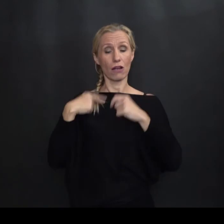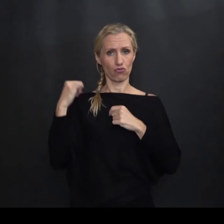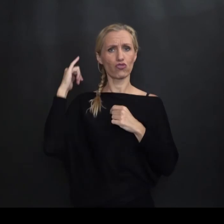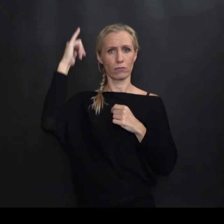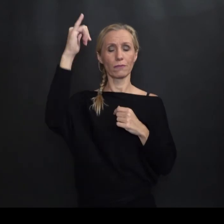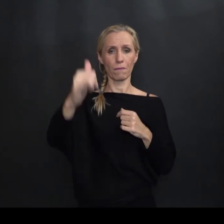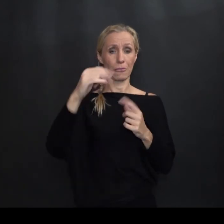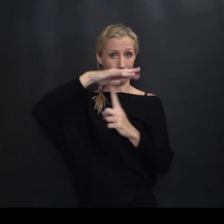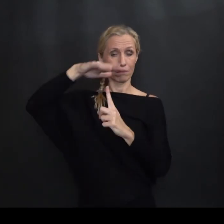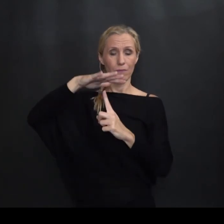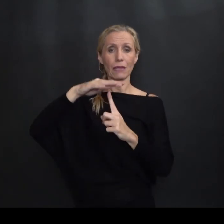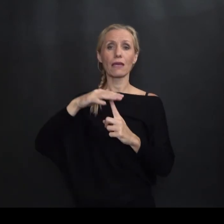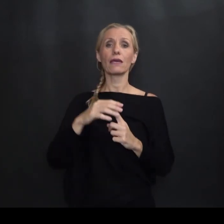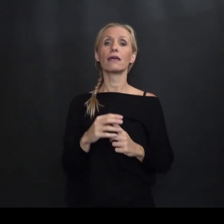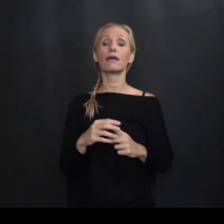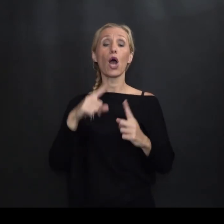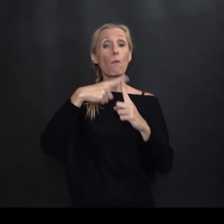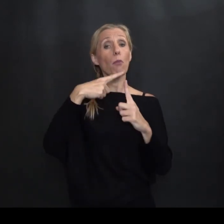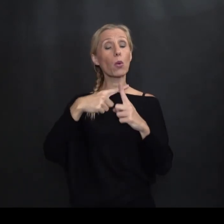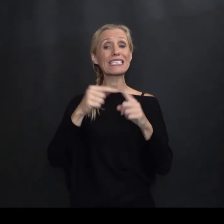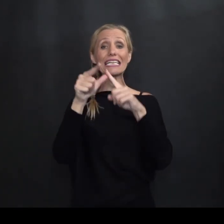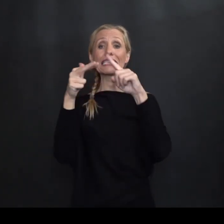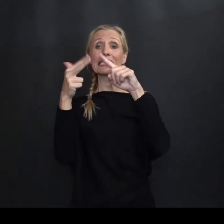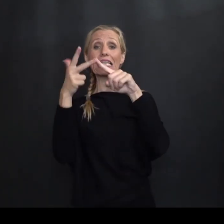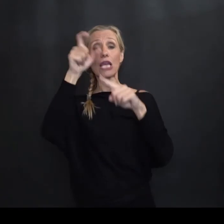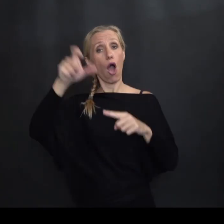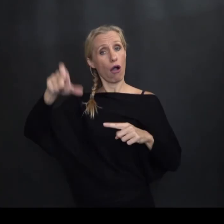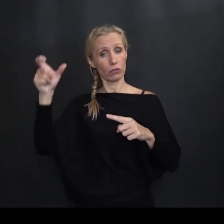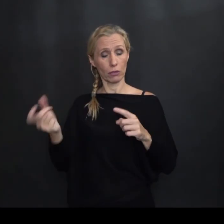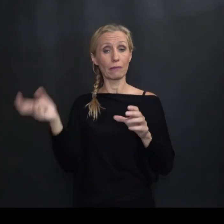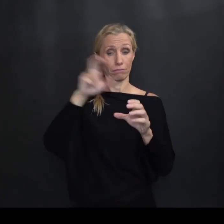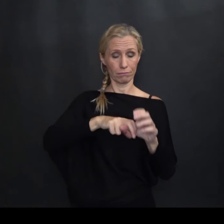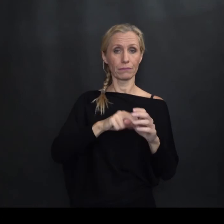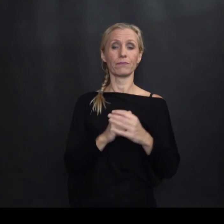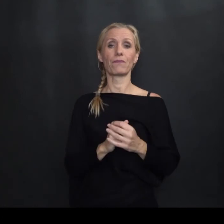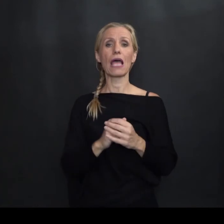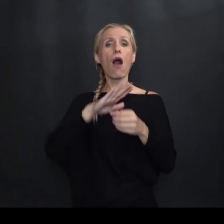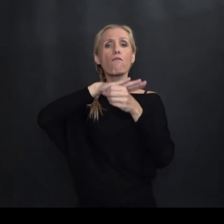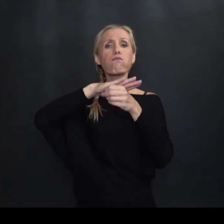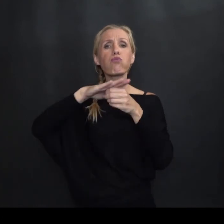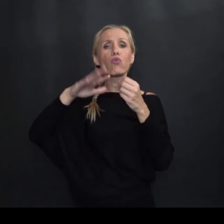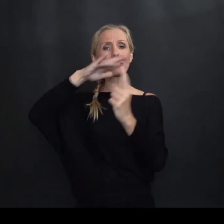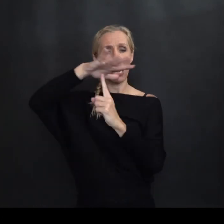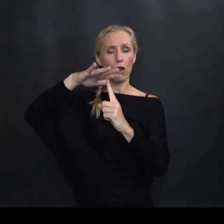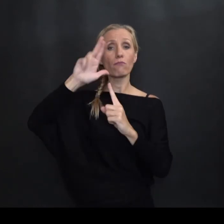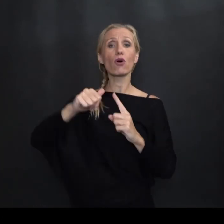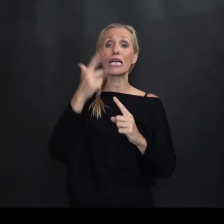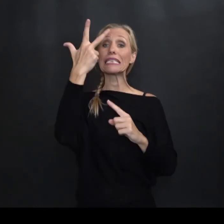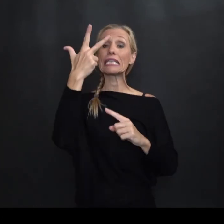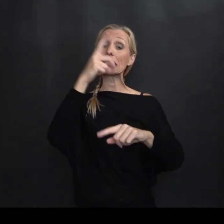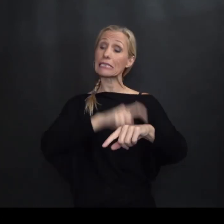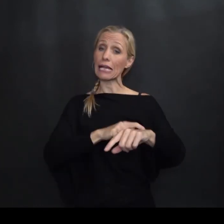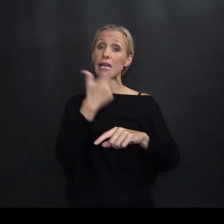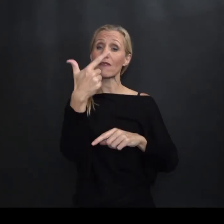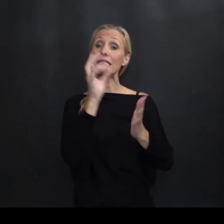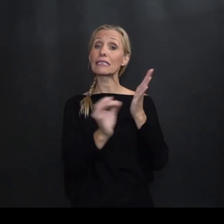naravno pilota I troje članova Poslade Kad je bio pun Mogao je letiti 3